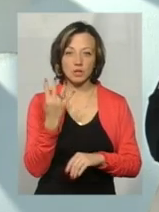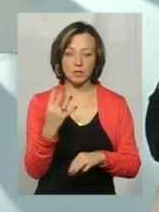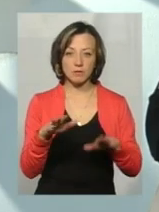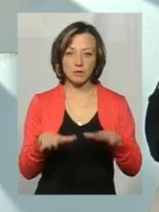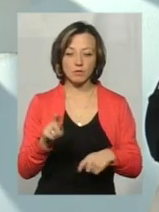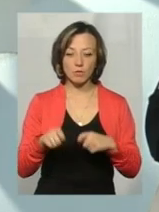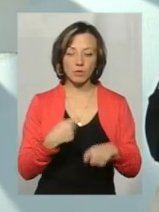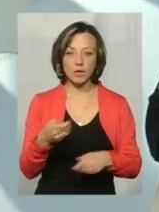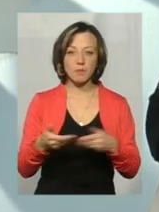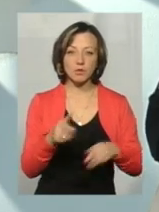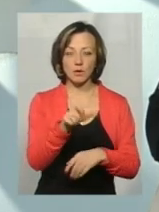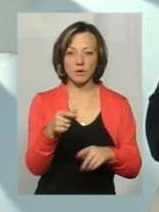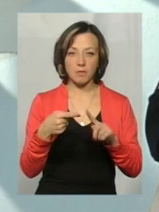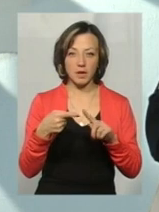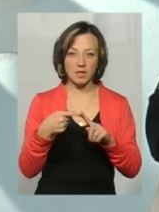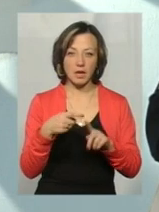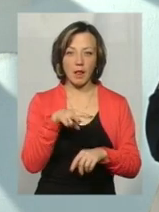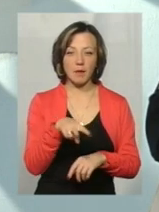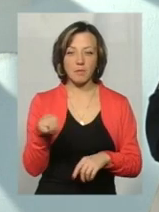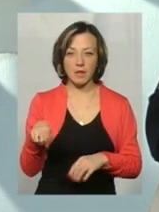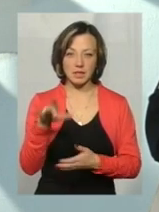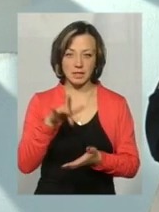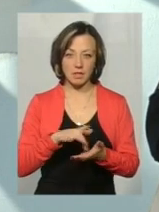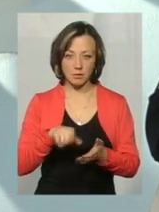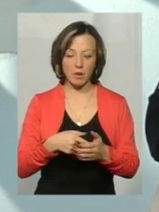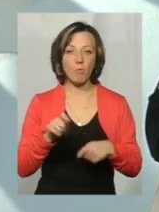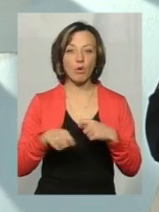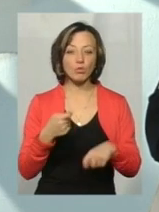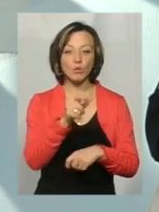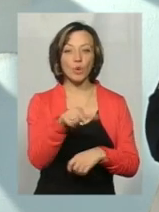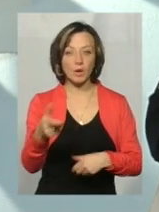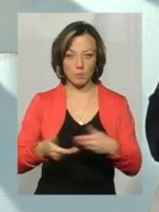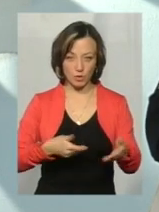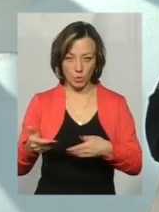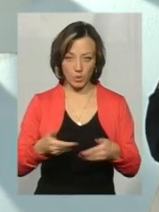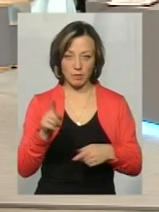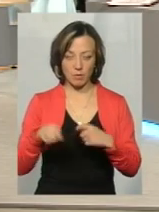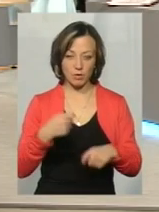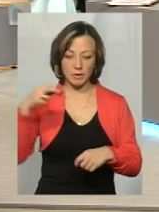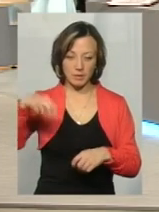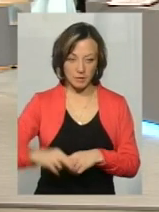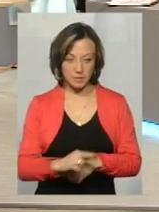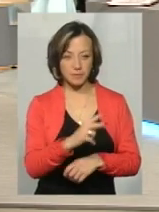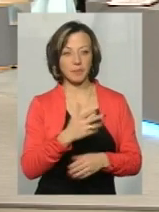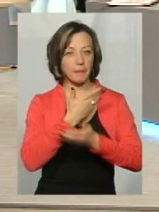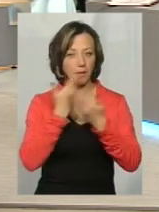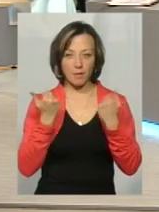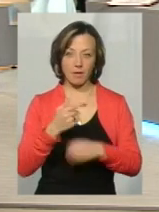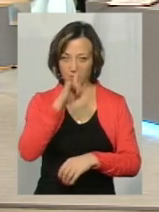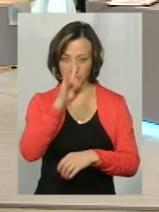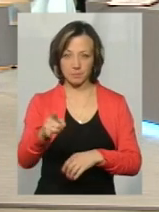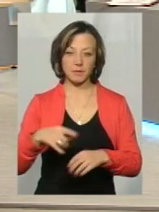самопорушень пішоходами. По-перше, це Лебідь-Плазо, центр нашого Це там, де порушують пішоходи? порушують, так. Це там, де є підземний перехід, вони не спускаються, а